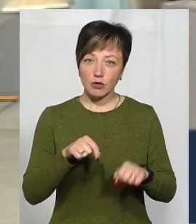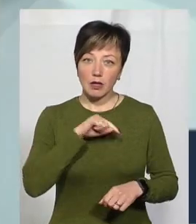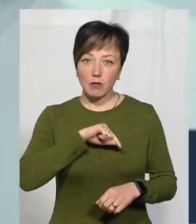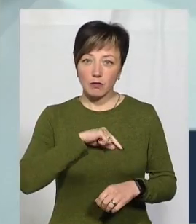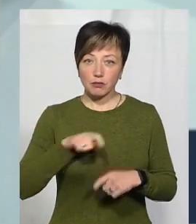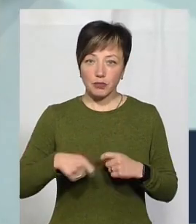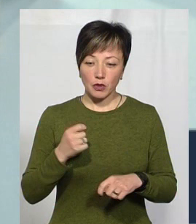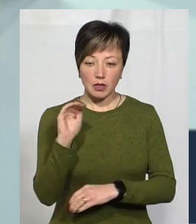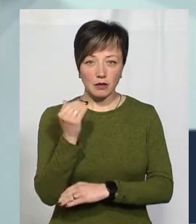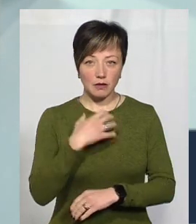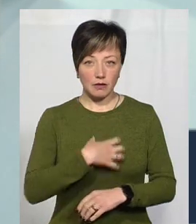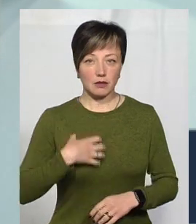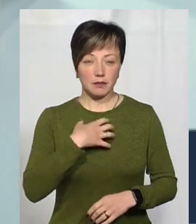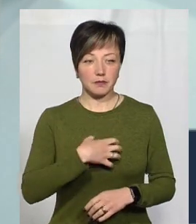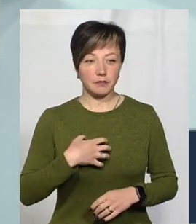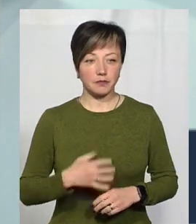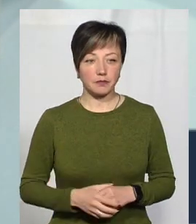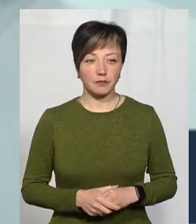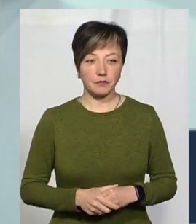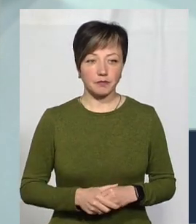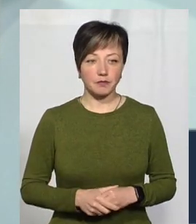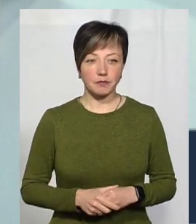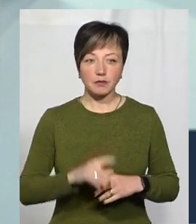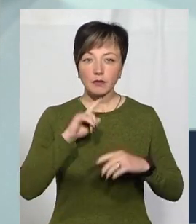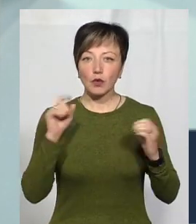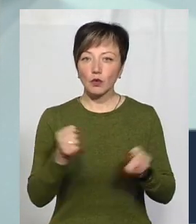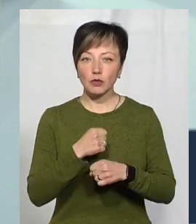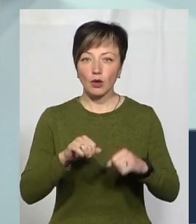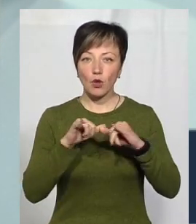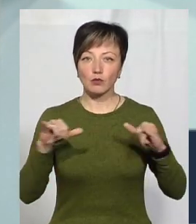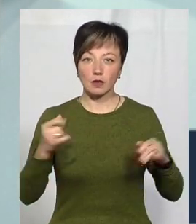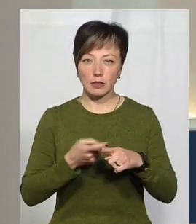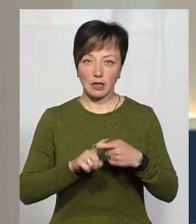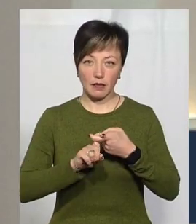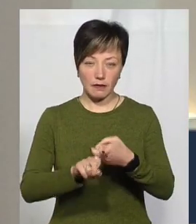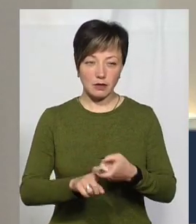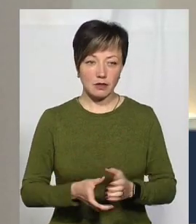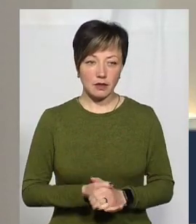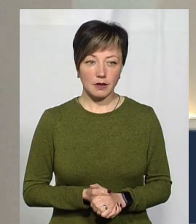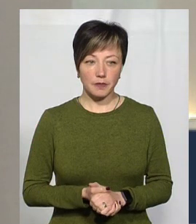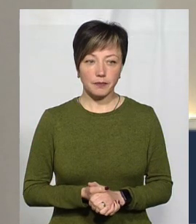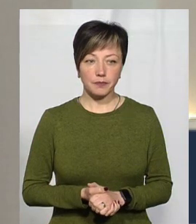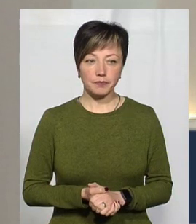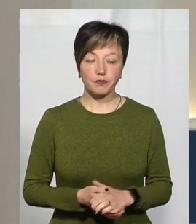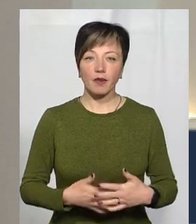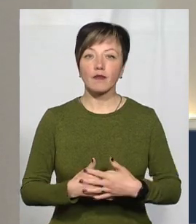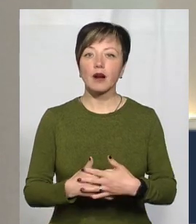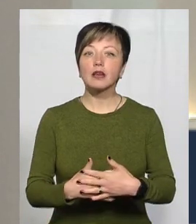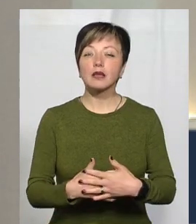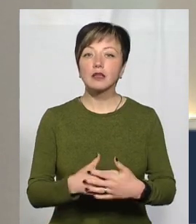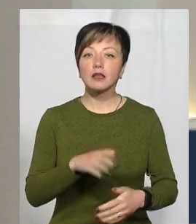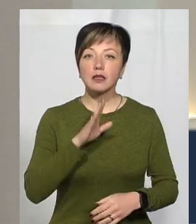для дитини теж немаловажно. Тому неможливі ти розповсюджені цієї інфекції. Вагітні, вони